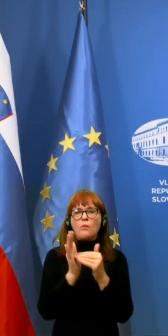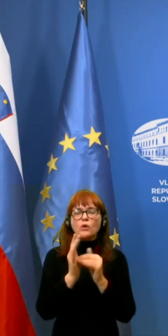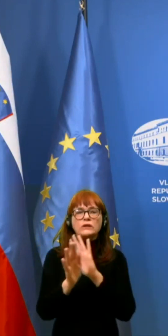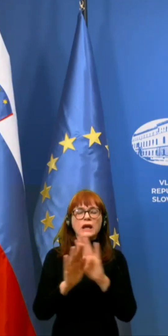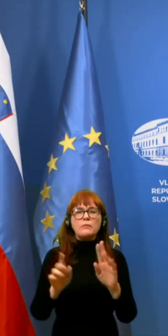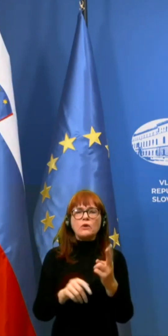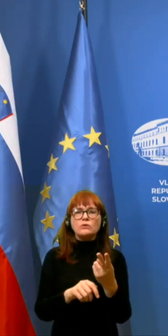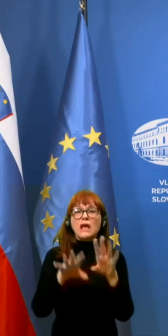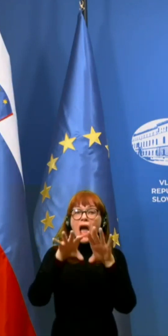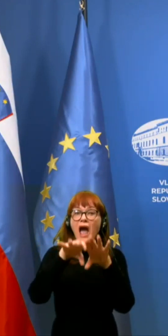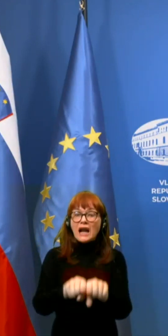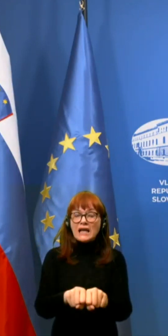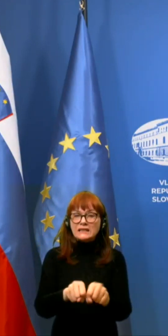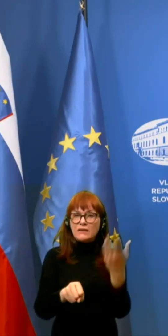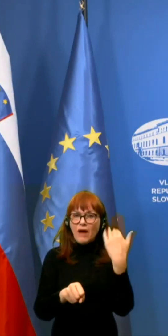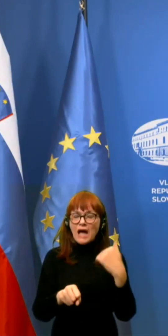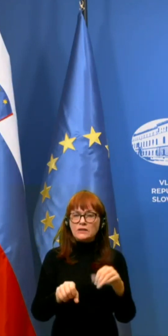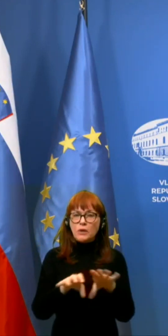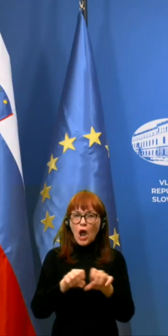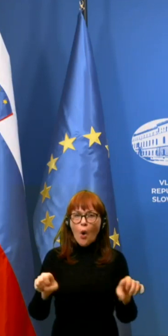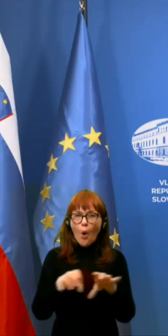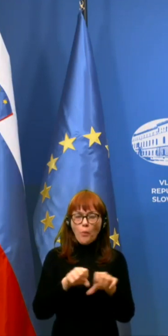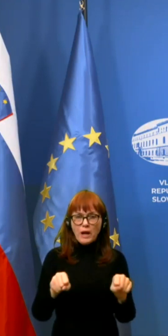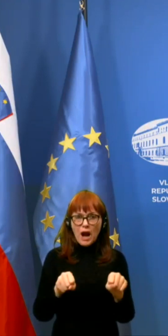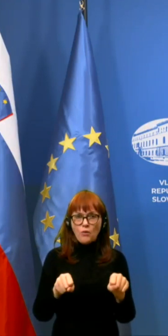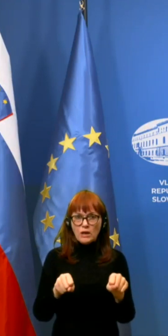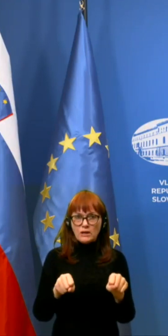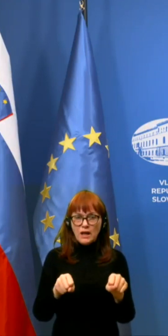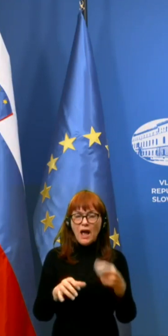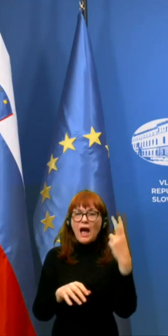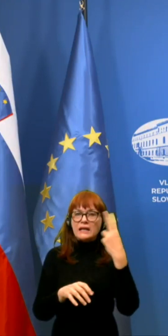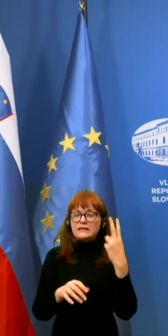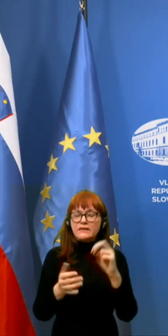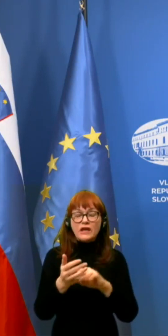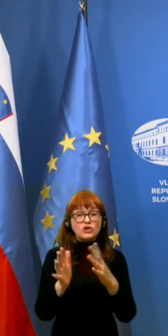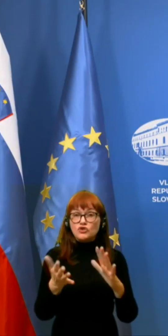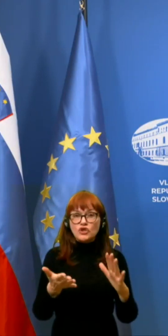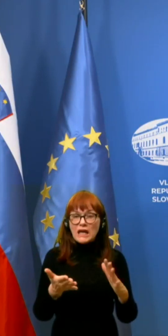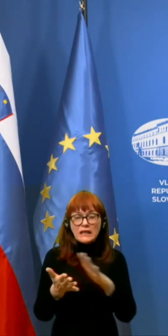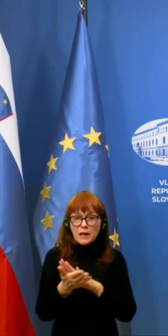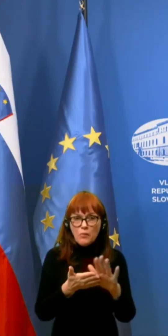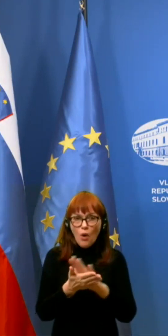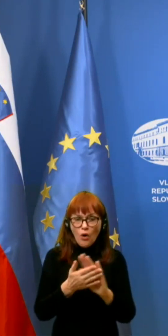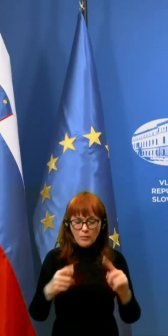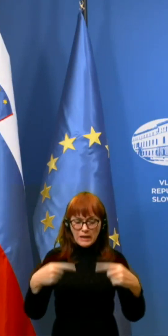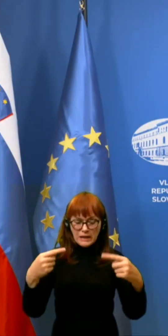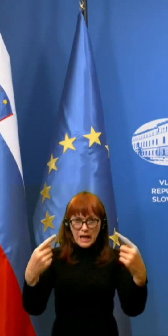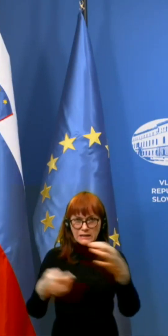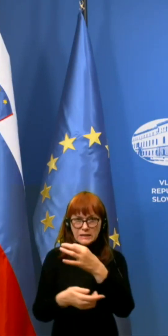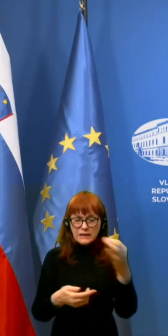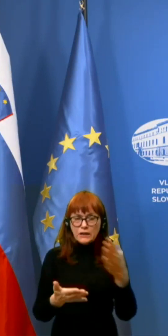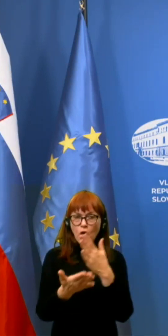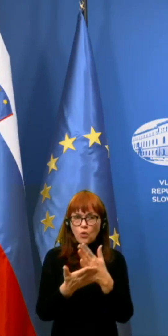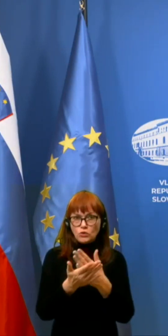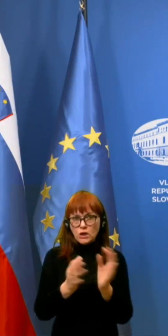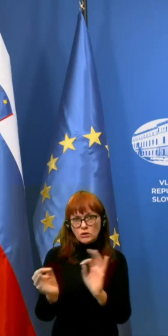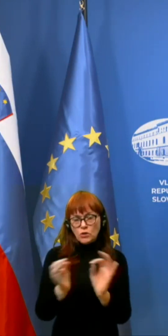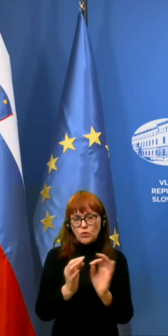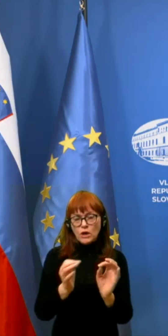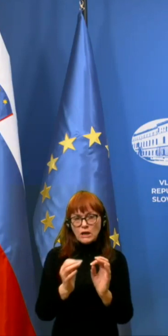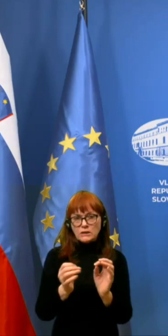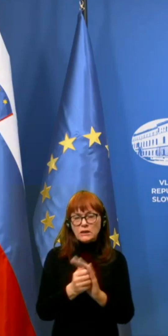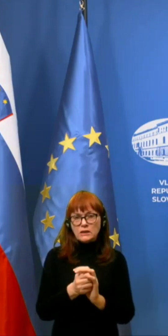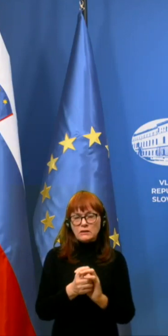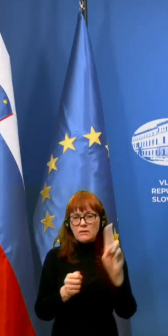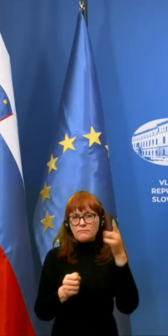rezervacije, ki so bile upravljene in seveda še ne izkoriščene v naslednjih dneh ustrezno urediti in priklicati.